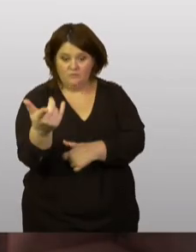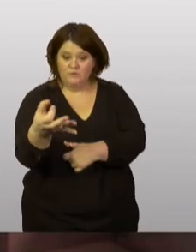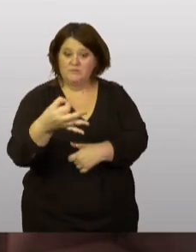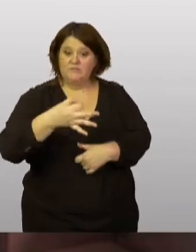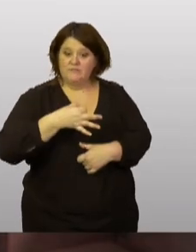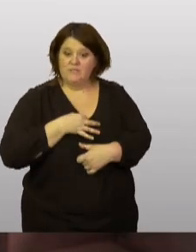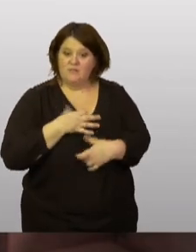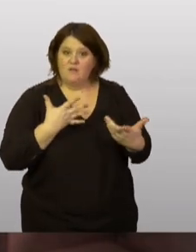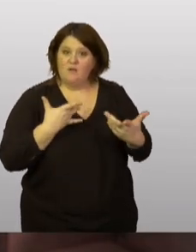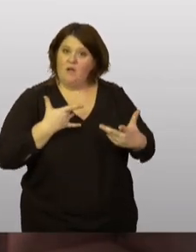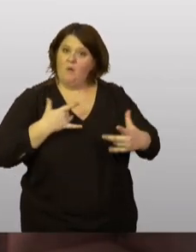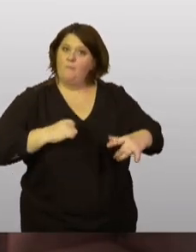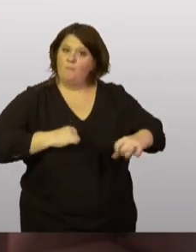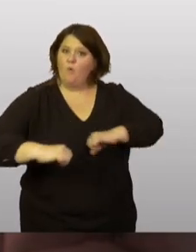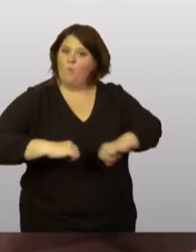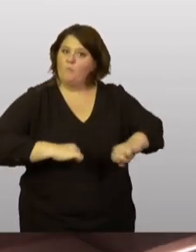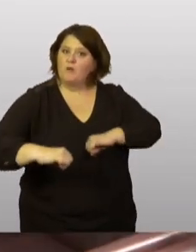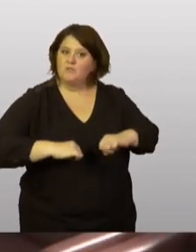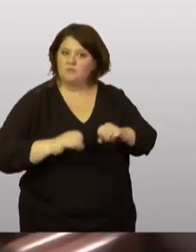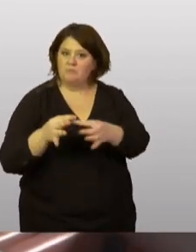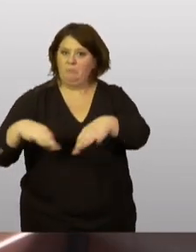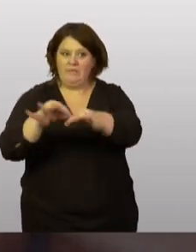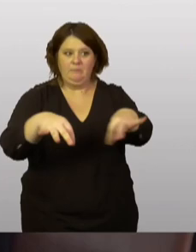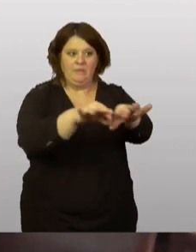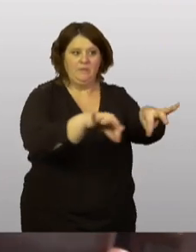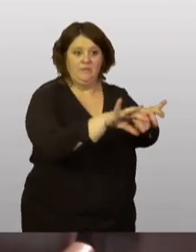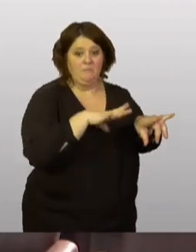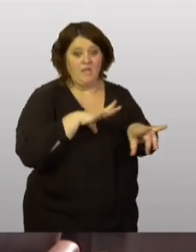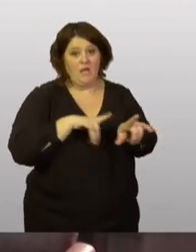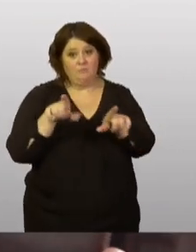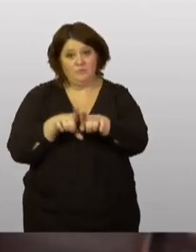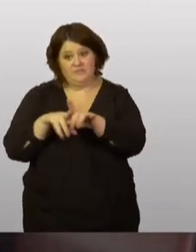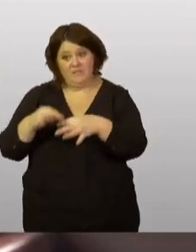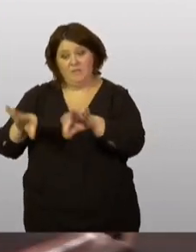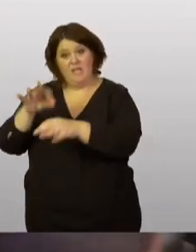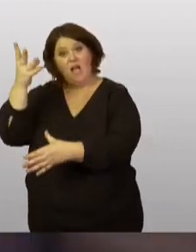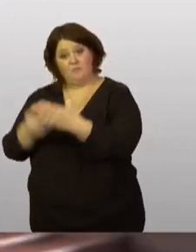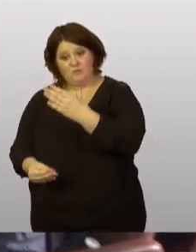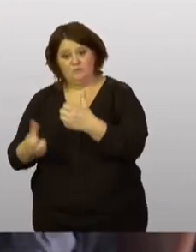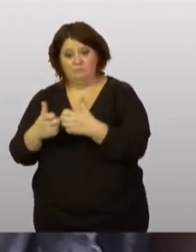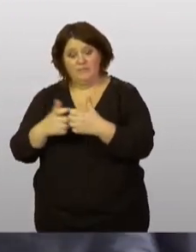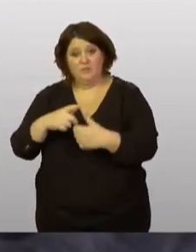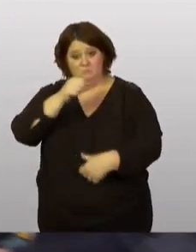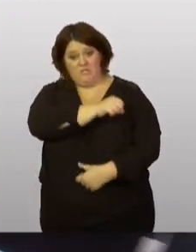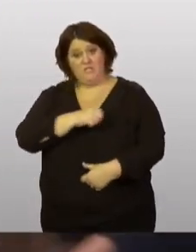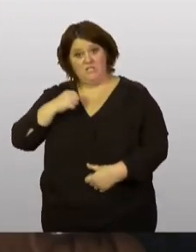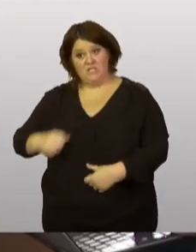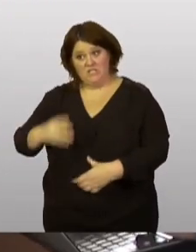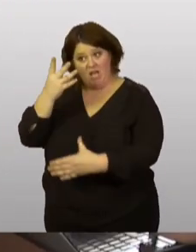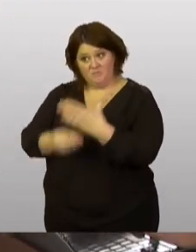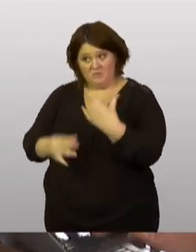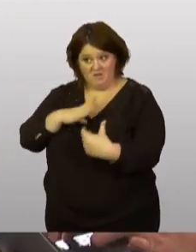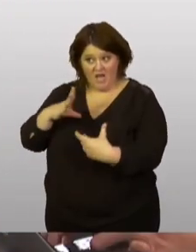grande mobilisation de très nombreux pays, mais il y aussi des absents. Je pense en particulier à la Chine.-ce que vous avez un message